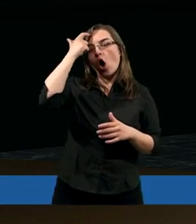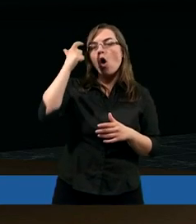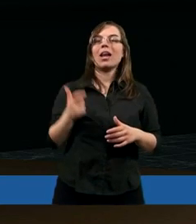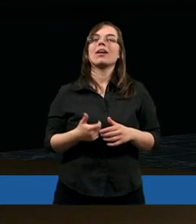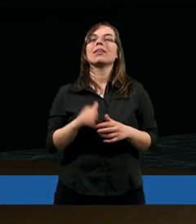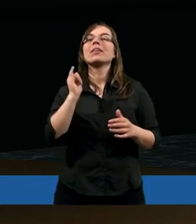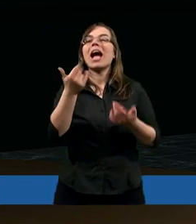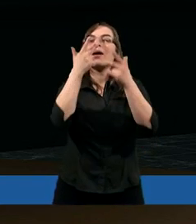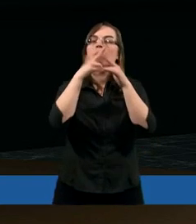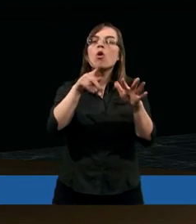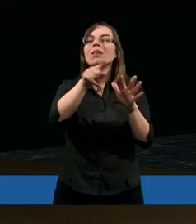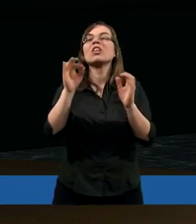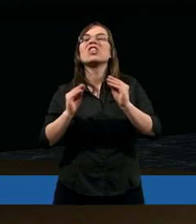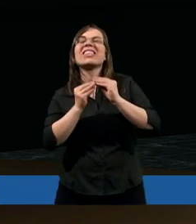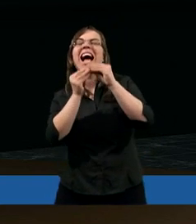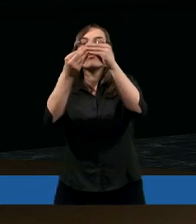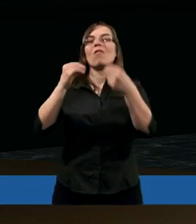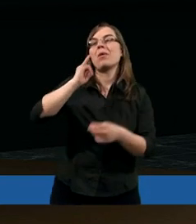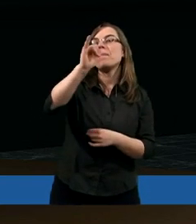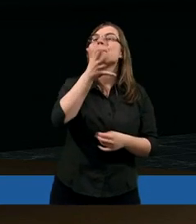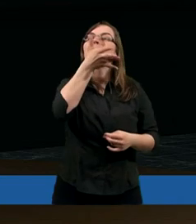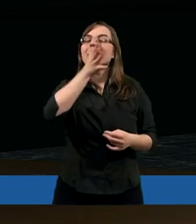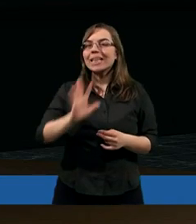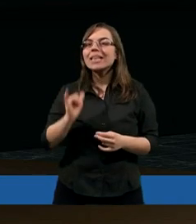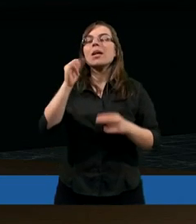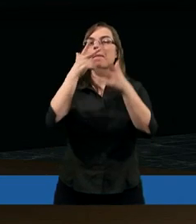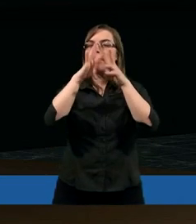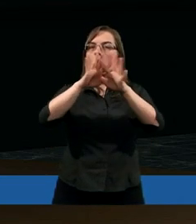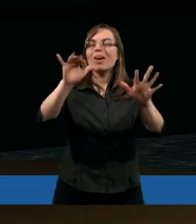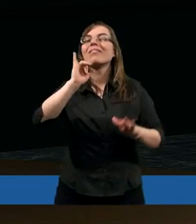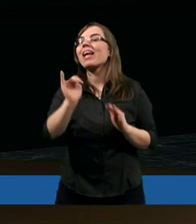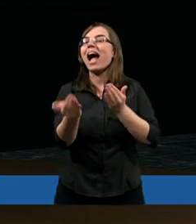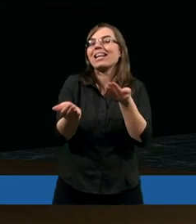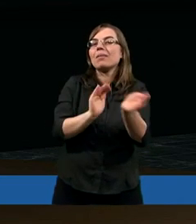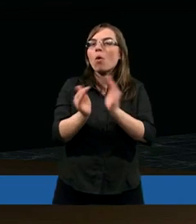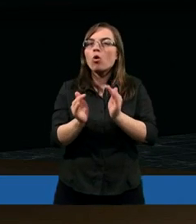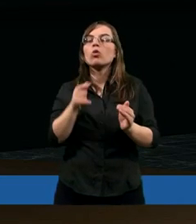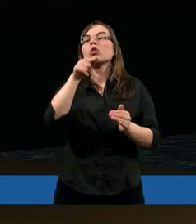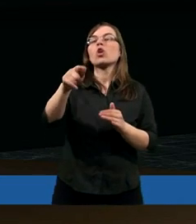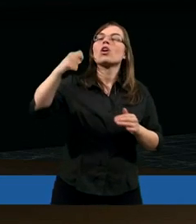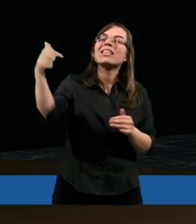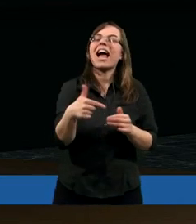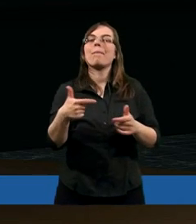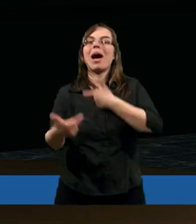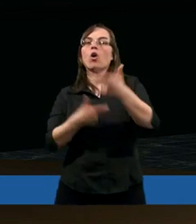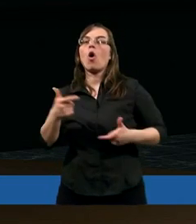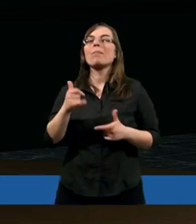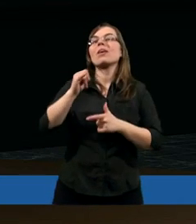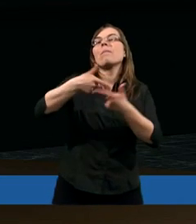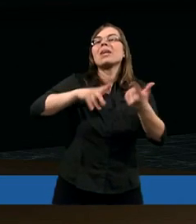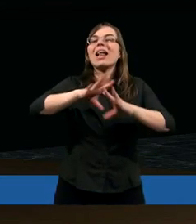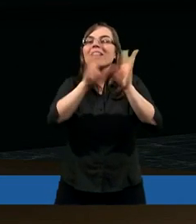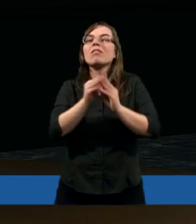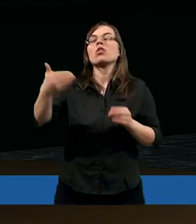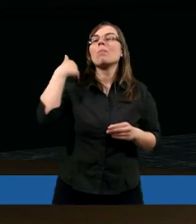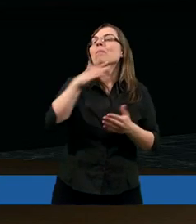pokazywały i kształtowały jego misje i on pokazywał, w jaki sposób to trzeba robić. To przede wszystkim